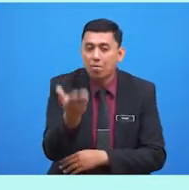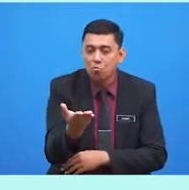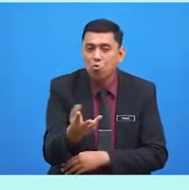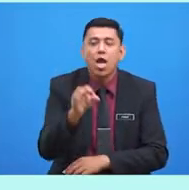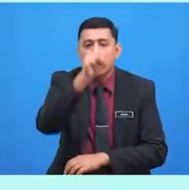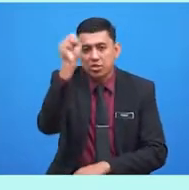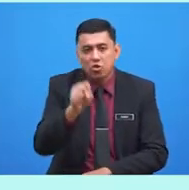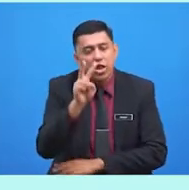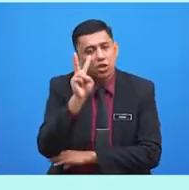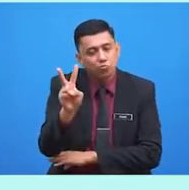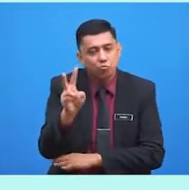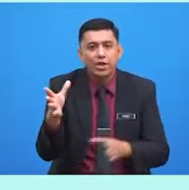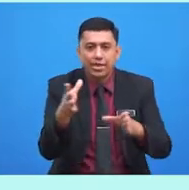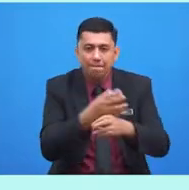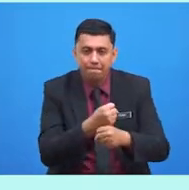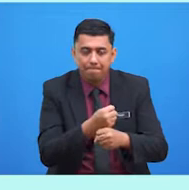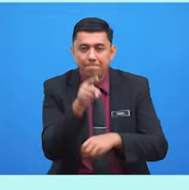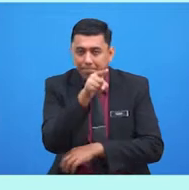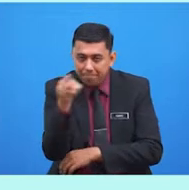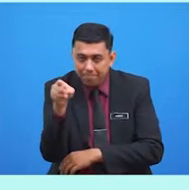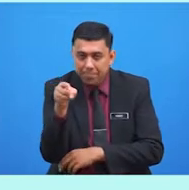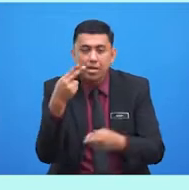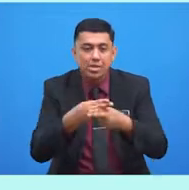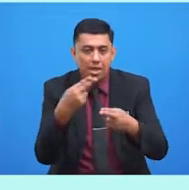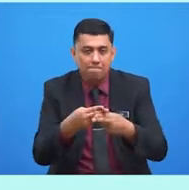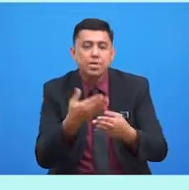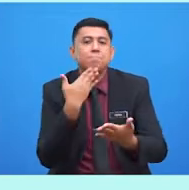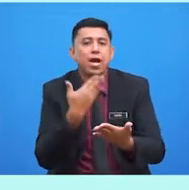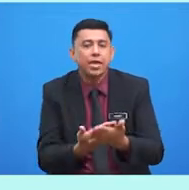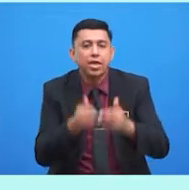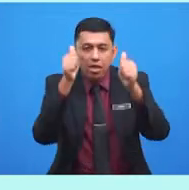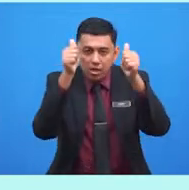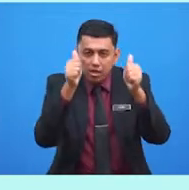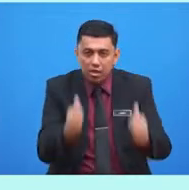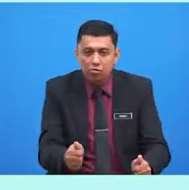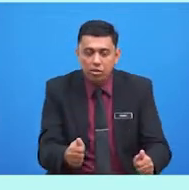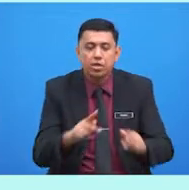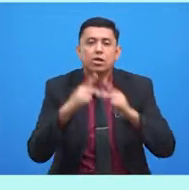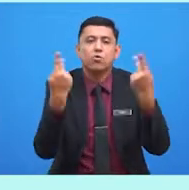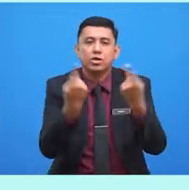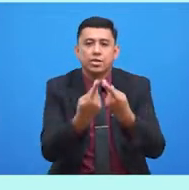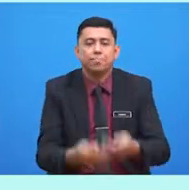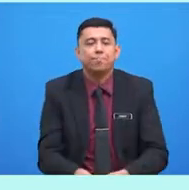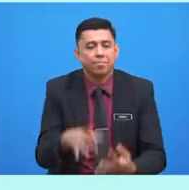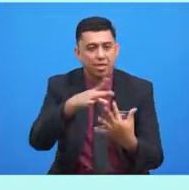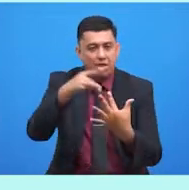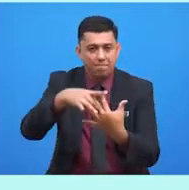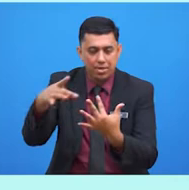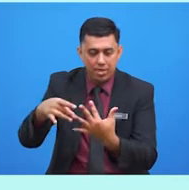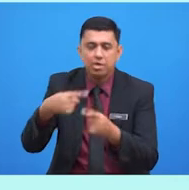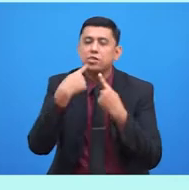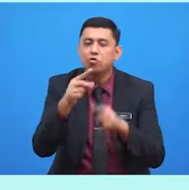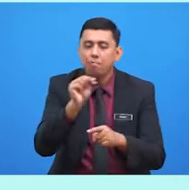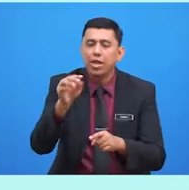kedua, dapat nama baik ahli keluarga. Pilih jawapan yang